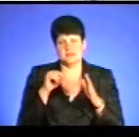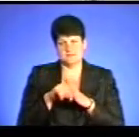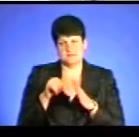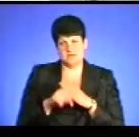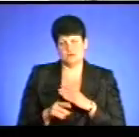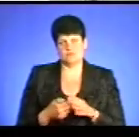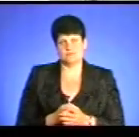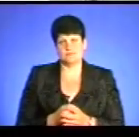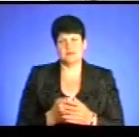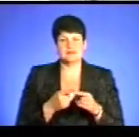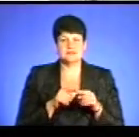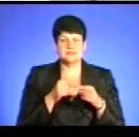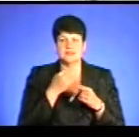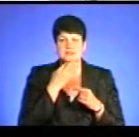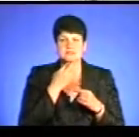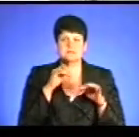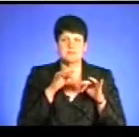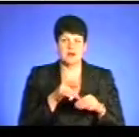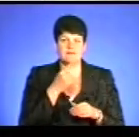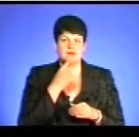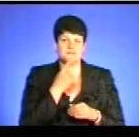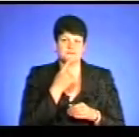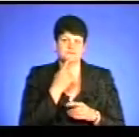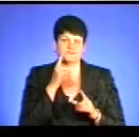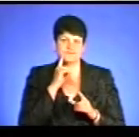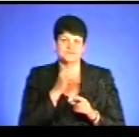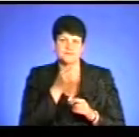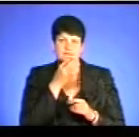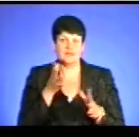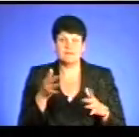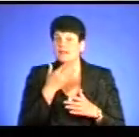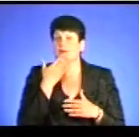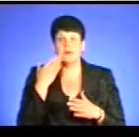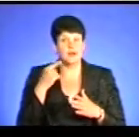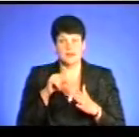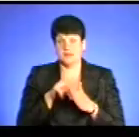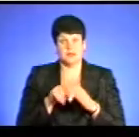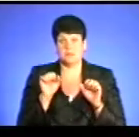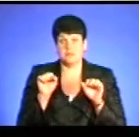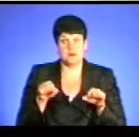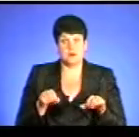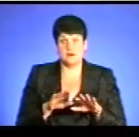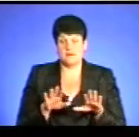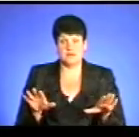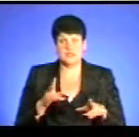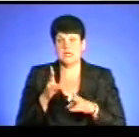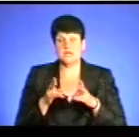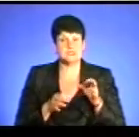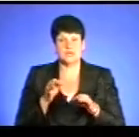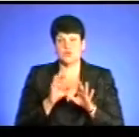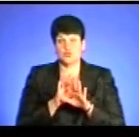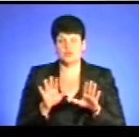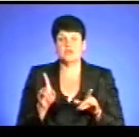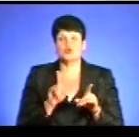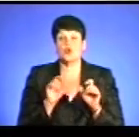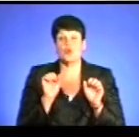вже діло смаку більше. Тут ви не маєте ні морального непевного права, ні як поговорити, саме за що